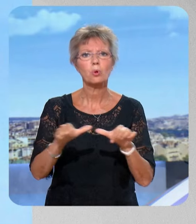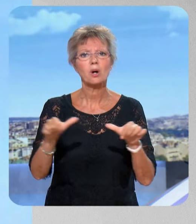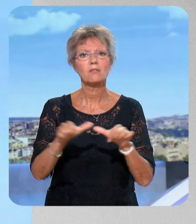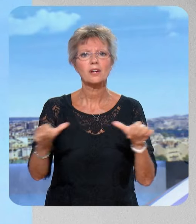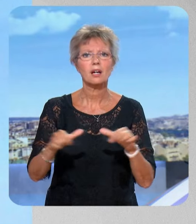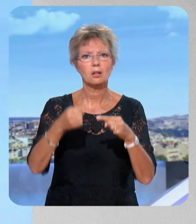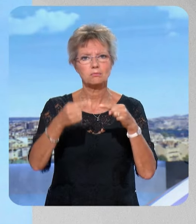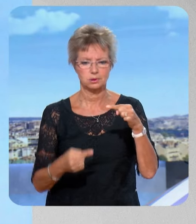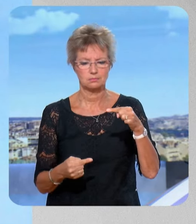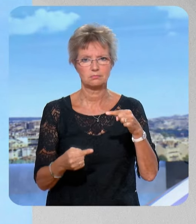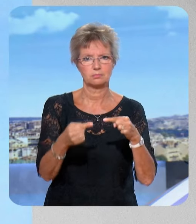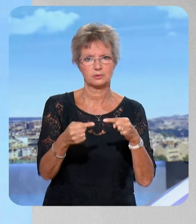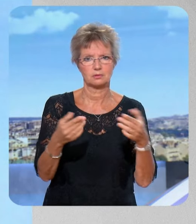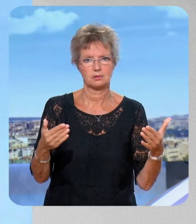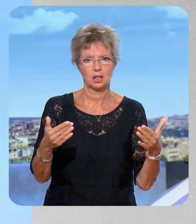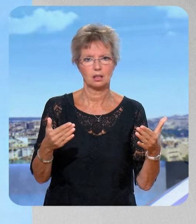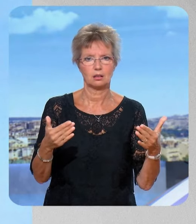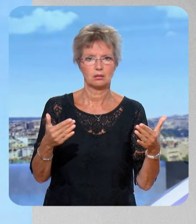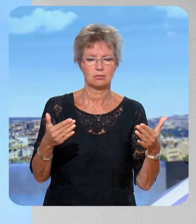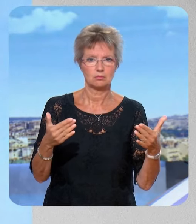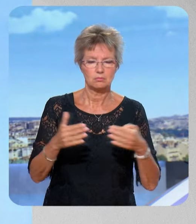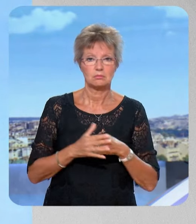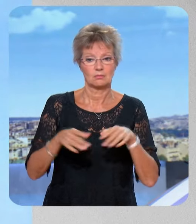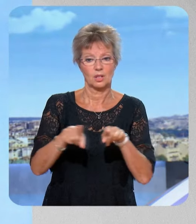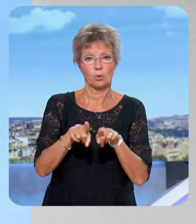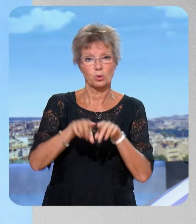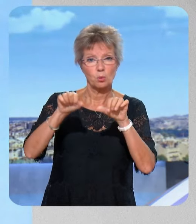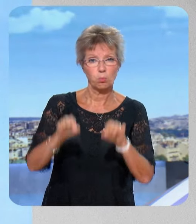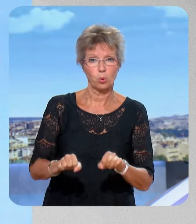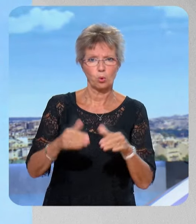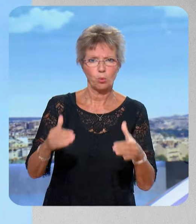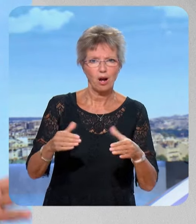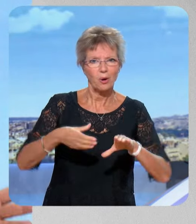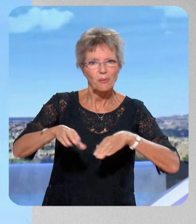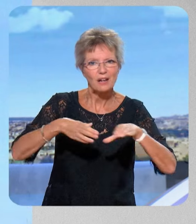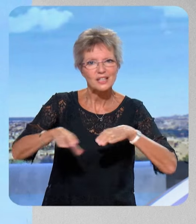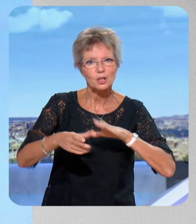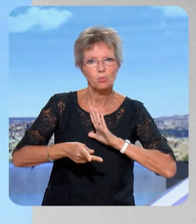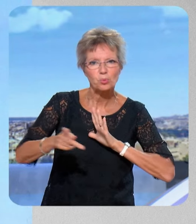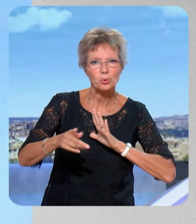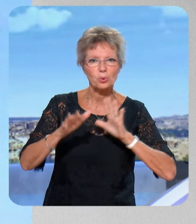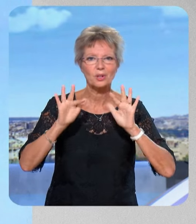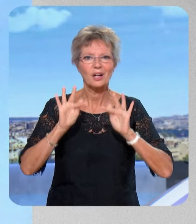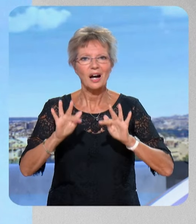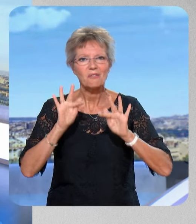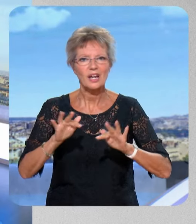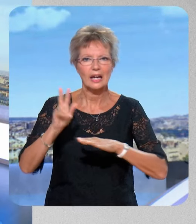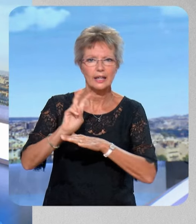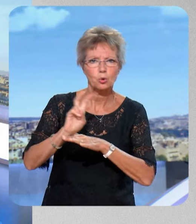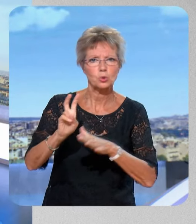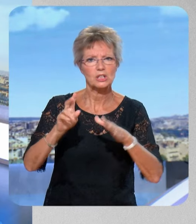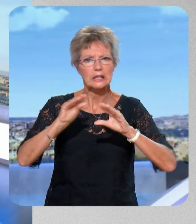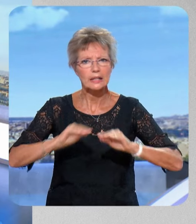déficits, je le crois, en tout cas on ne fera pas pire que le gouvernement actuel, mais en plus on pourra investir, notamment en termes de bifurcation écologique, d